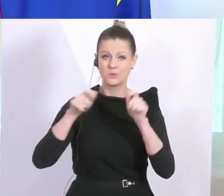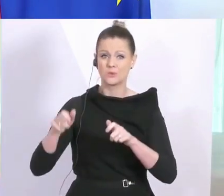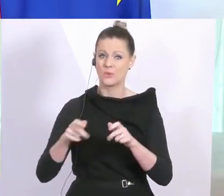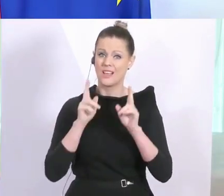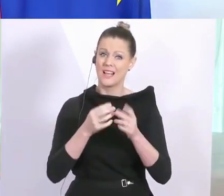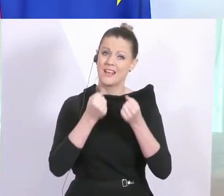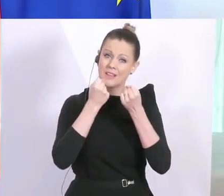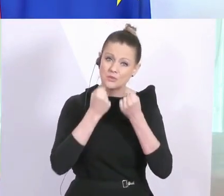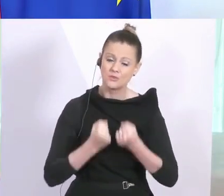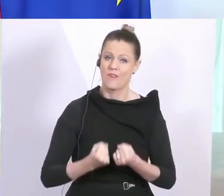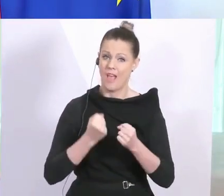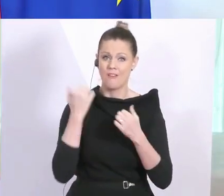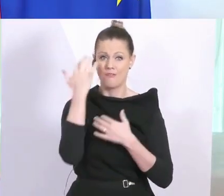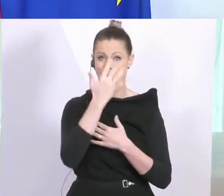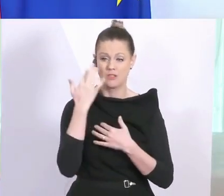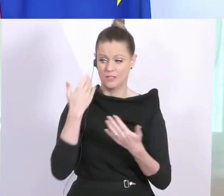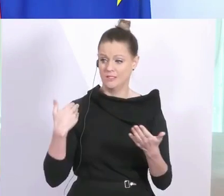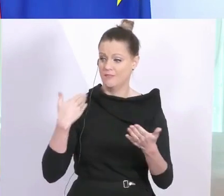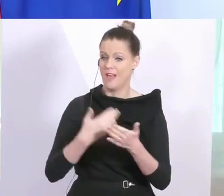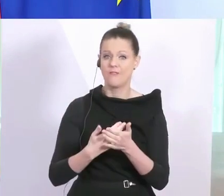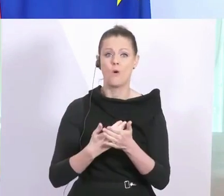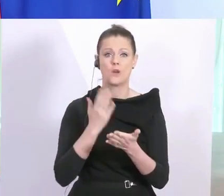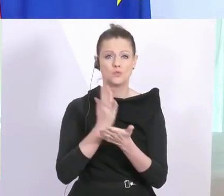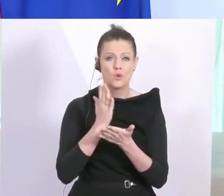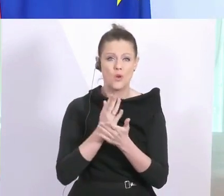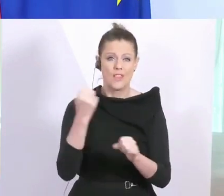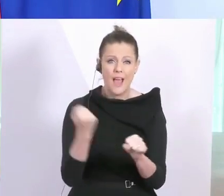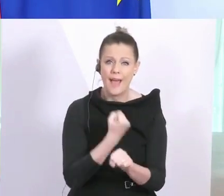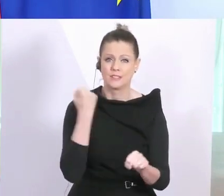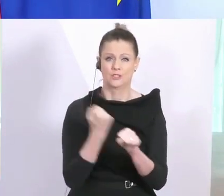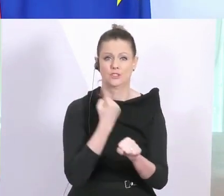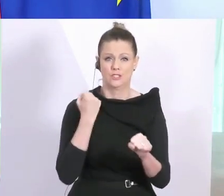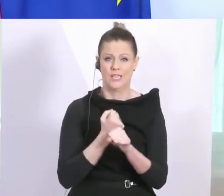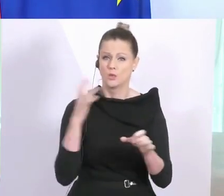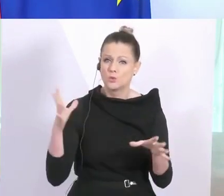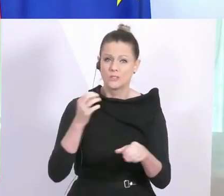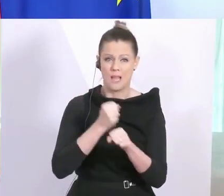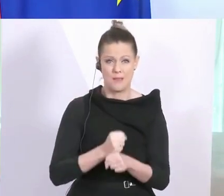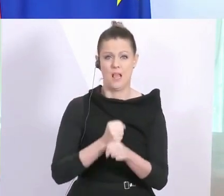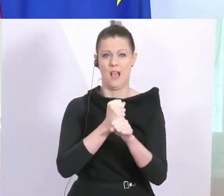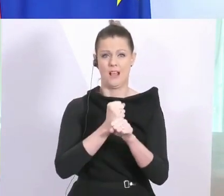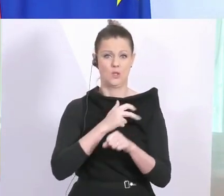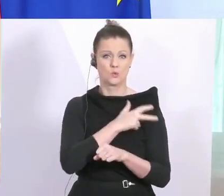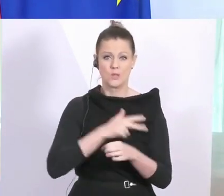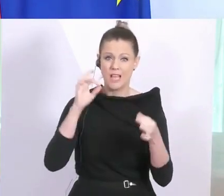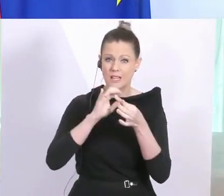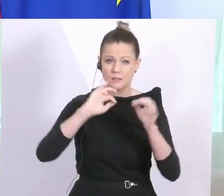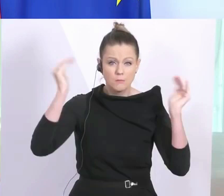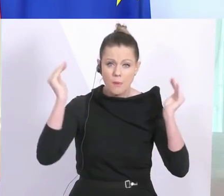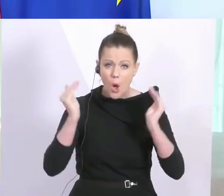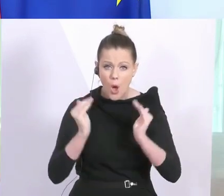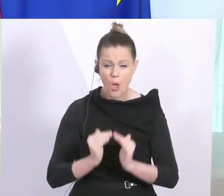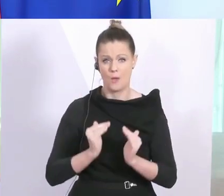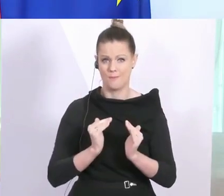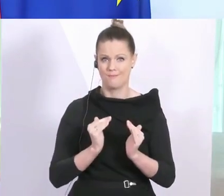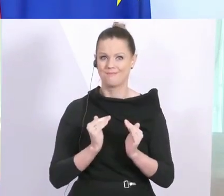uns zwei Wochen angestrengt. Wir haben zusammengehalten. Wir haben die sozialen Kontakte auf ein Minimum reduziert.